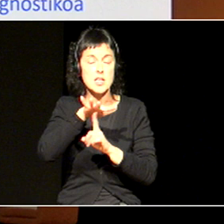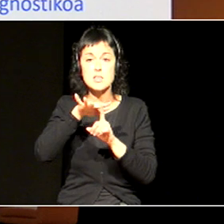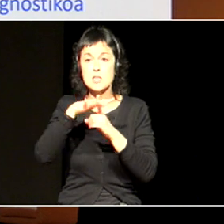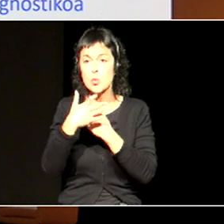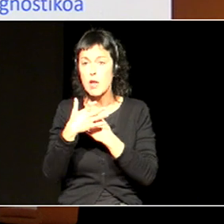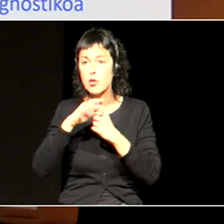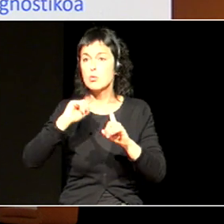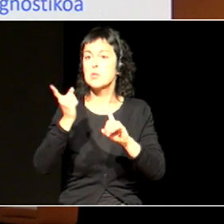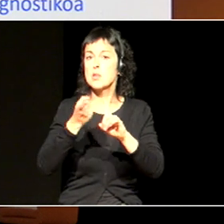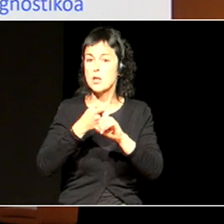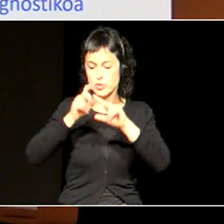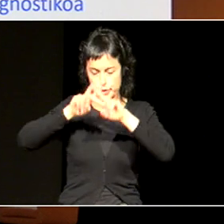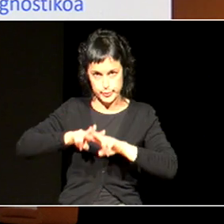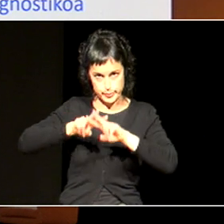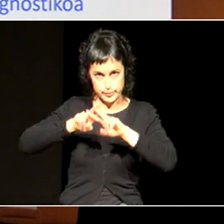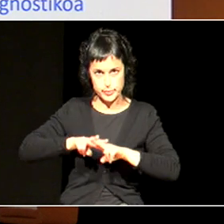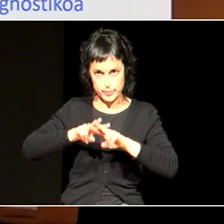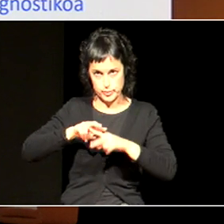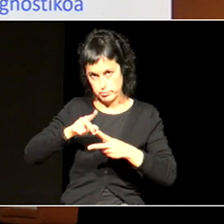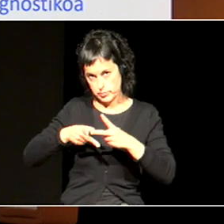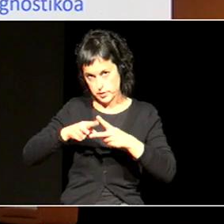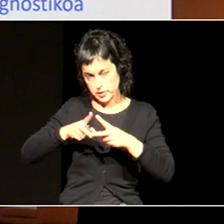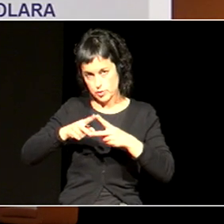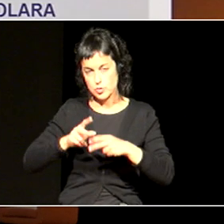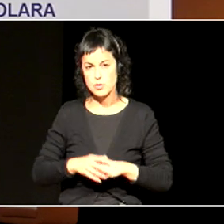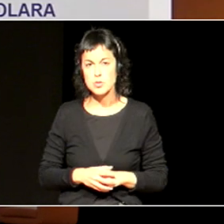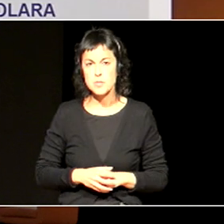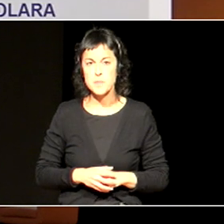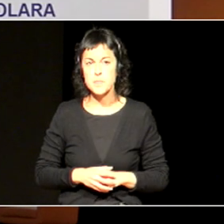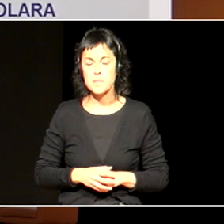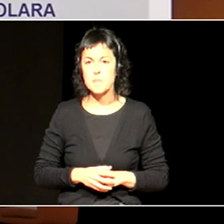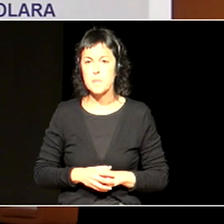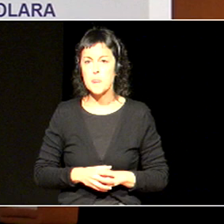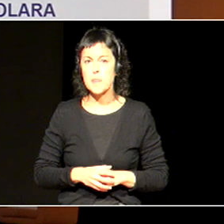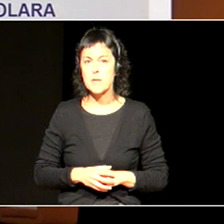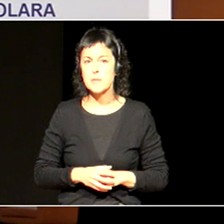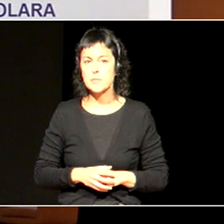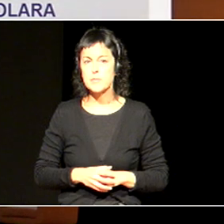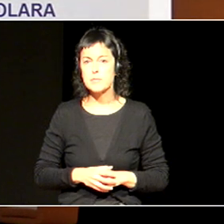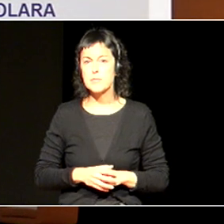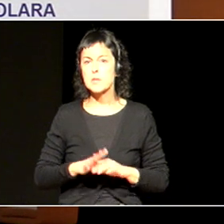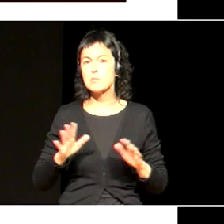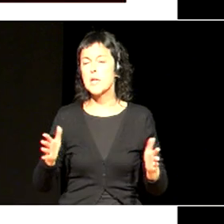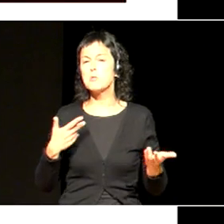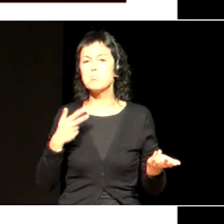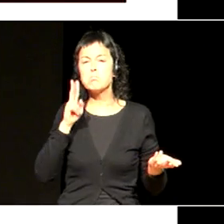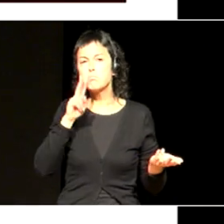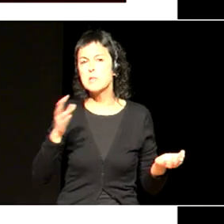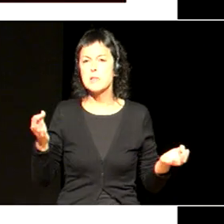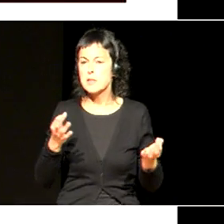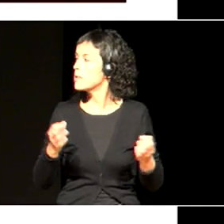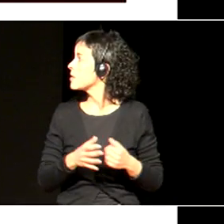astertu ditugu bebai usteko. Baina, holantagustiz, ba, bueno, hor zeikusi dugu, ba, hor daukagu,